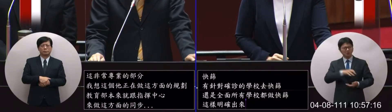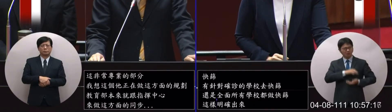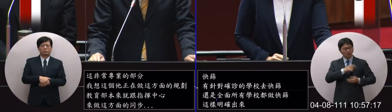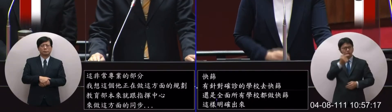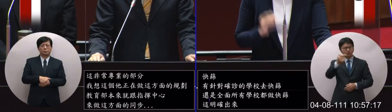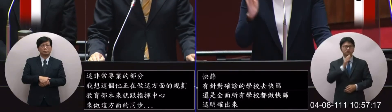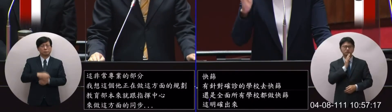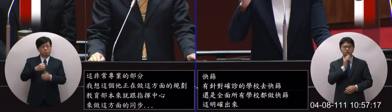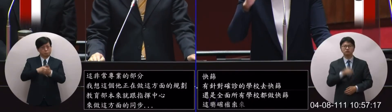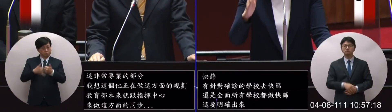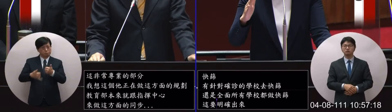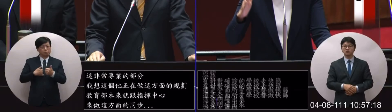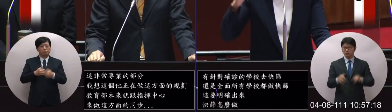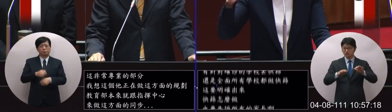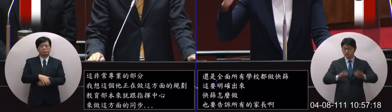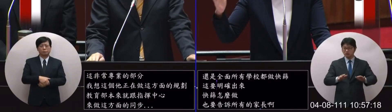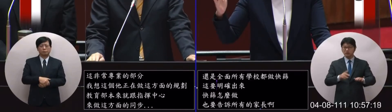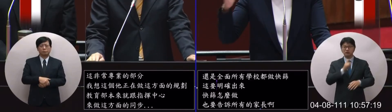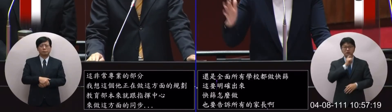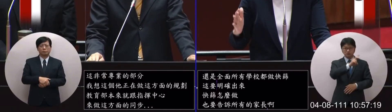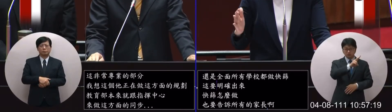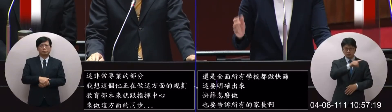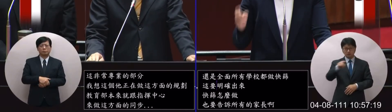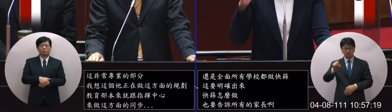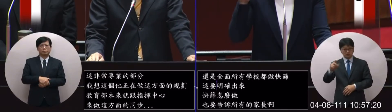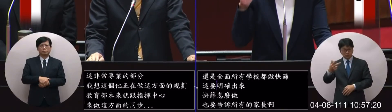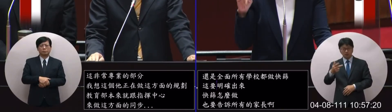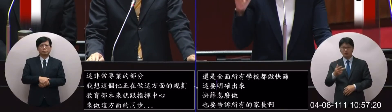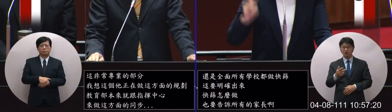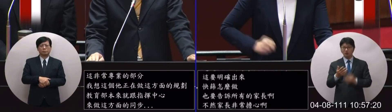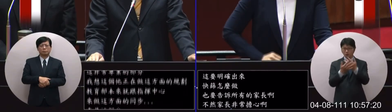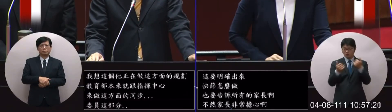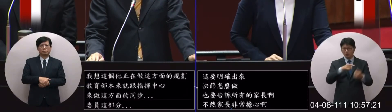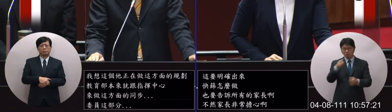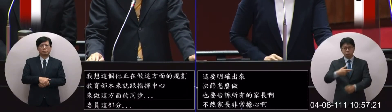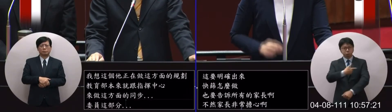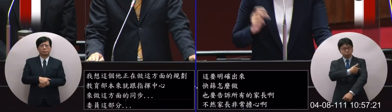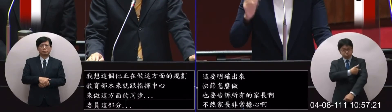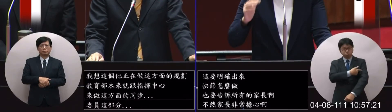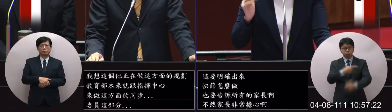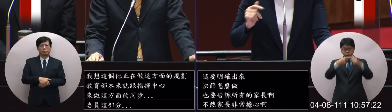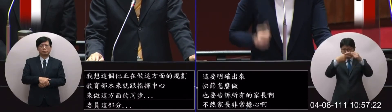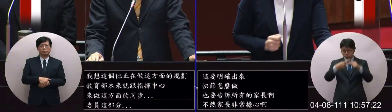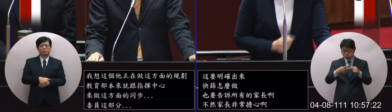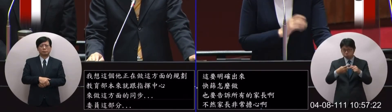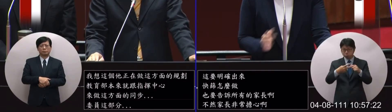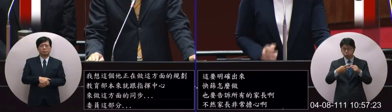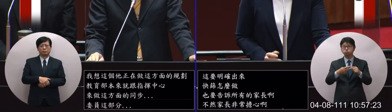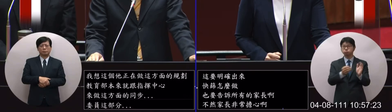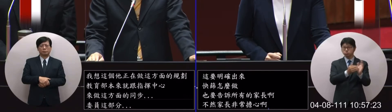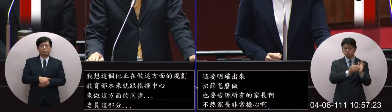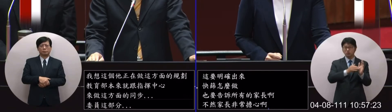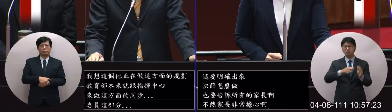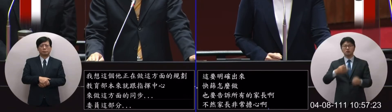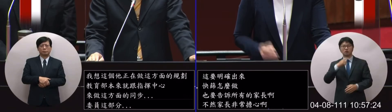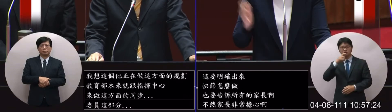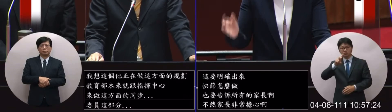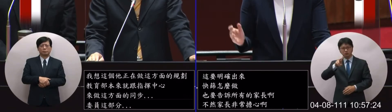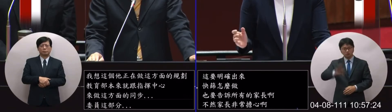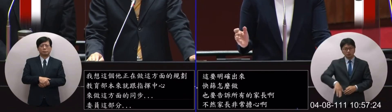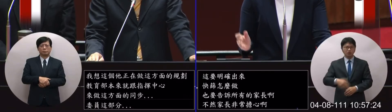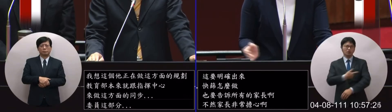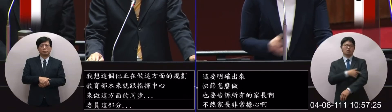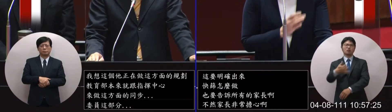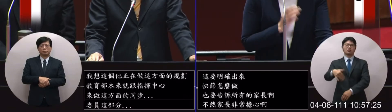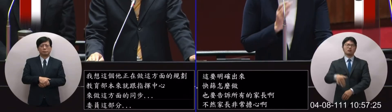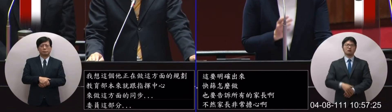心因為我們現在12歲到17歲的孩子有打兩劑的疫苗但是12歲以下沒有打像